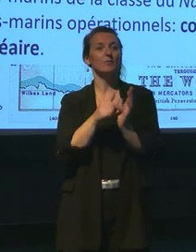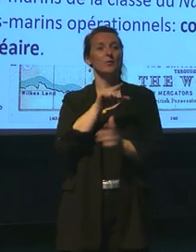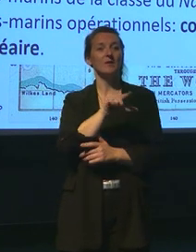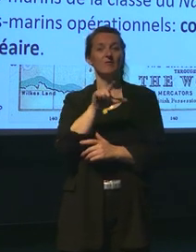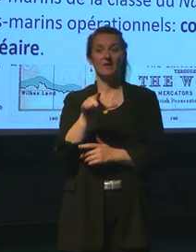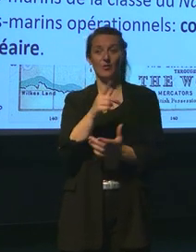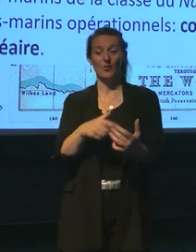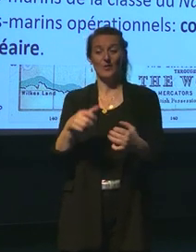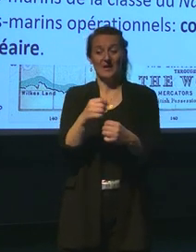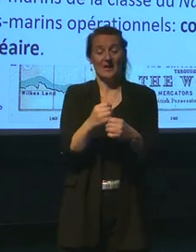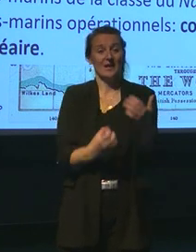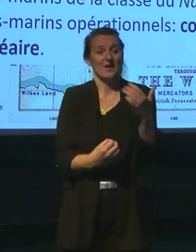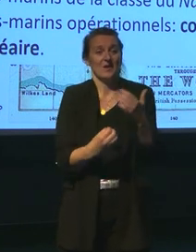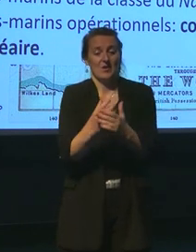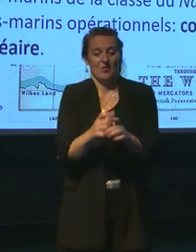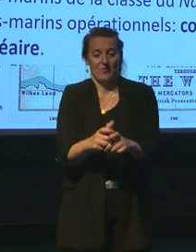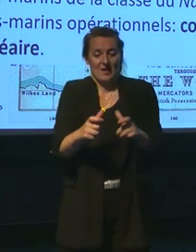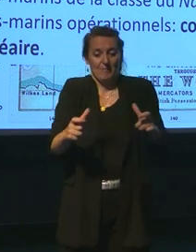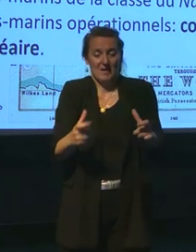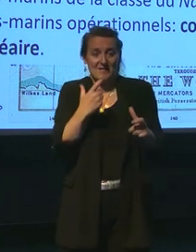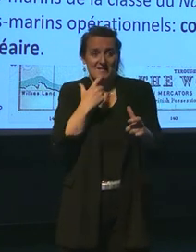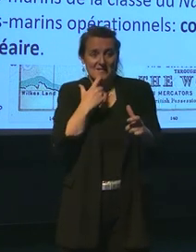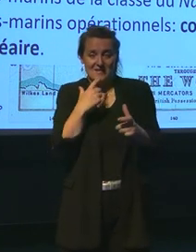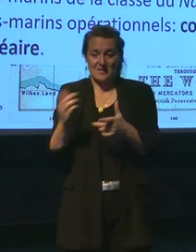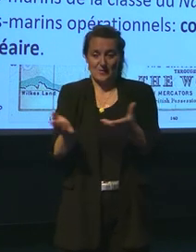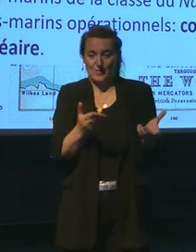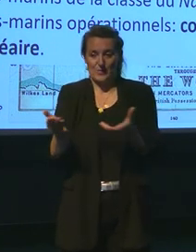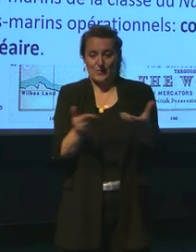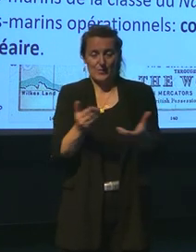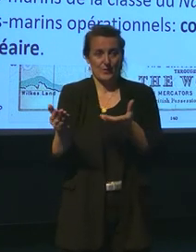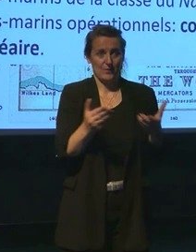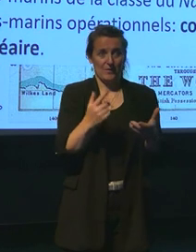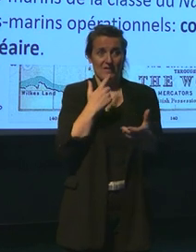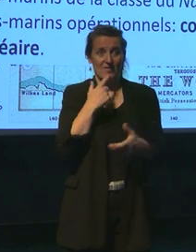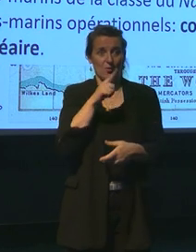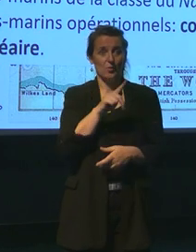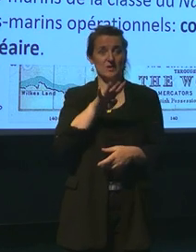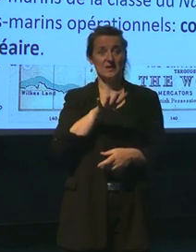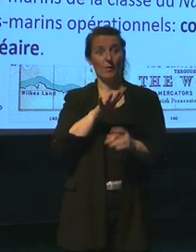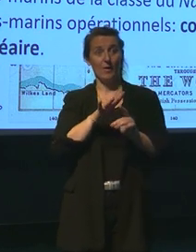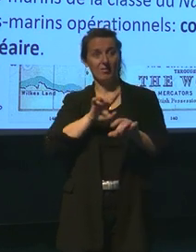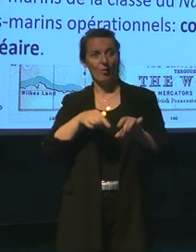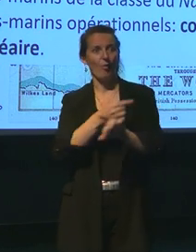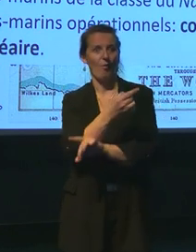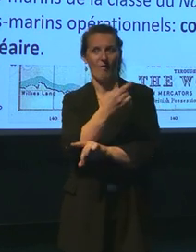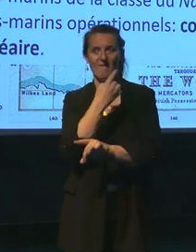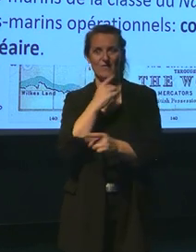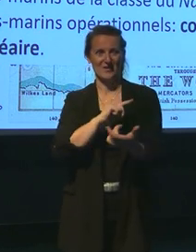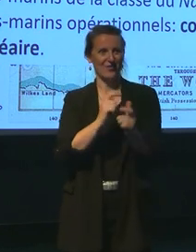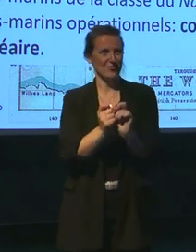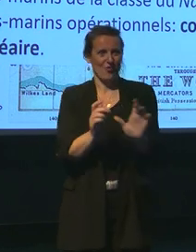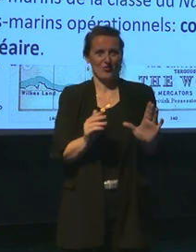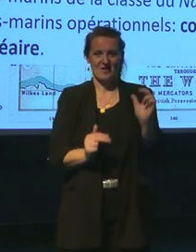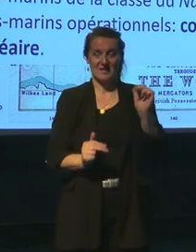de batteries sodium-ion à l'échelle du gigawasse d'heure, c'est-à-dire effectivement qu a changé complètement l'échelle. Oui, en